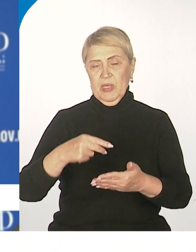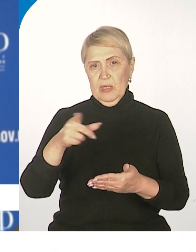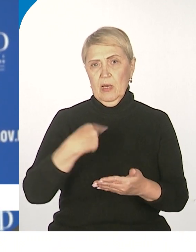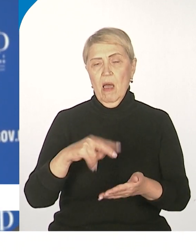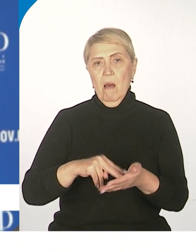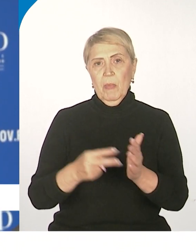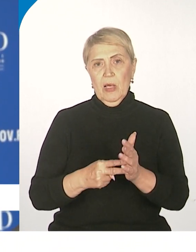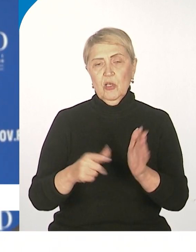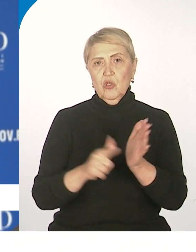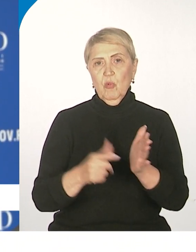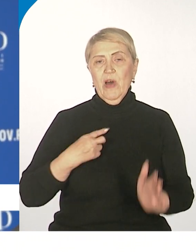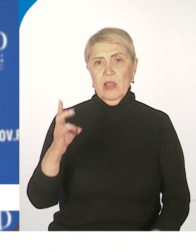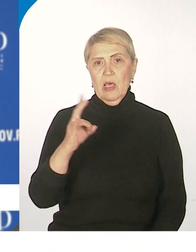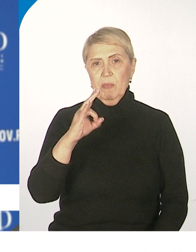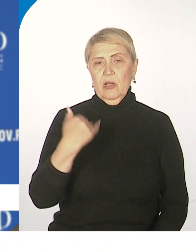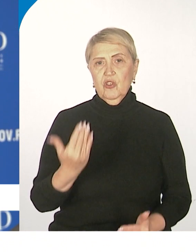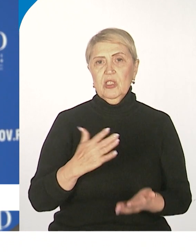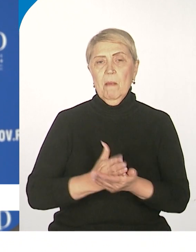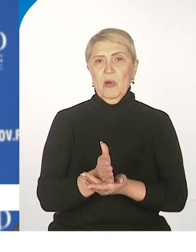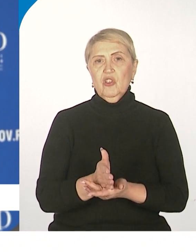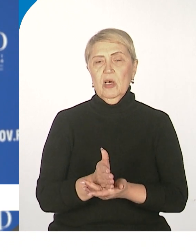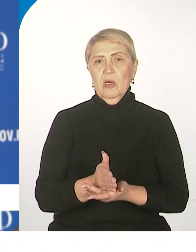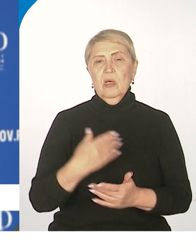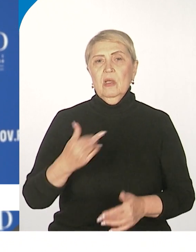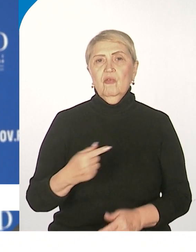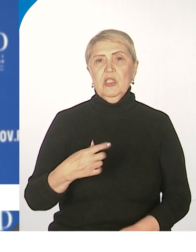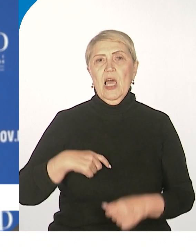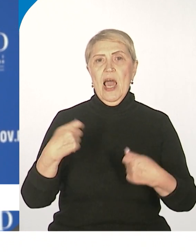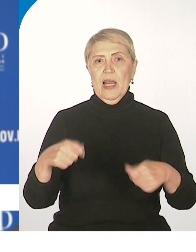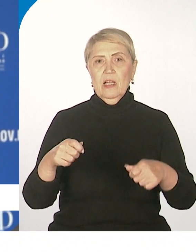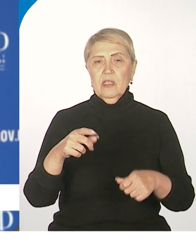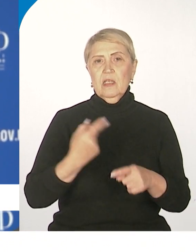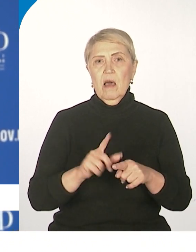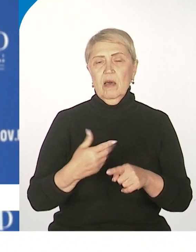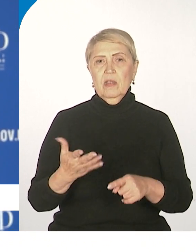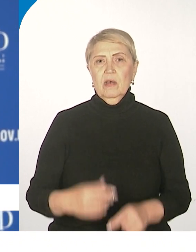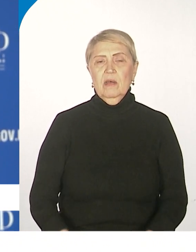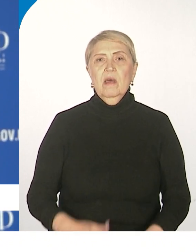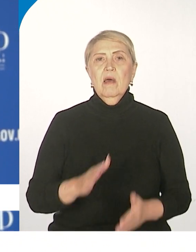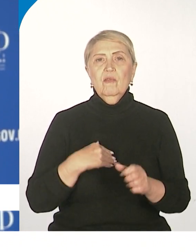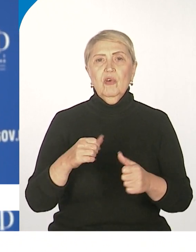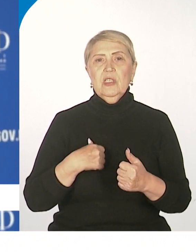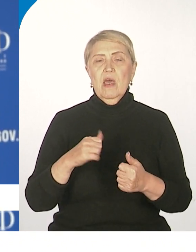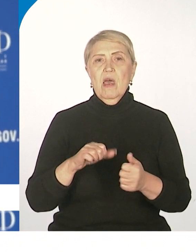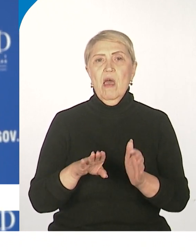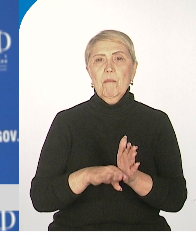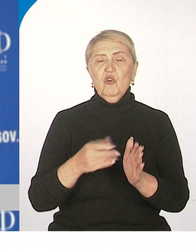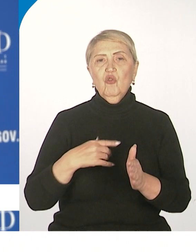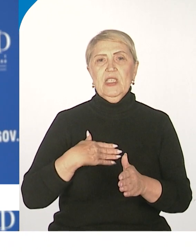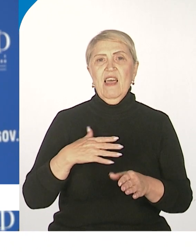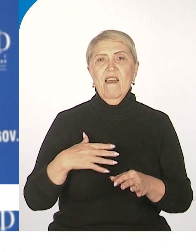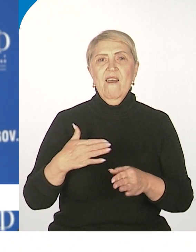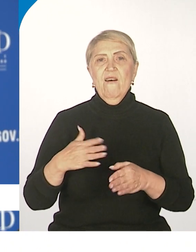-планам 7 ноября. И пошла сейчас как раз таки реализация. А это межведомственная работа, большая, объемная,